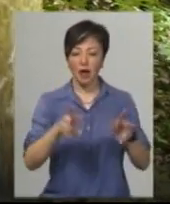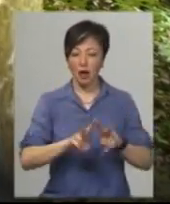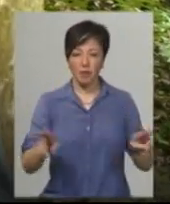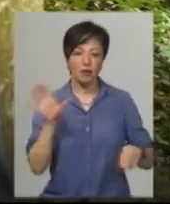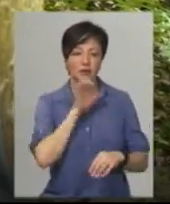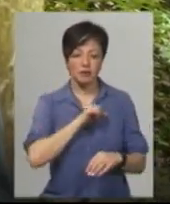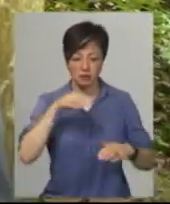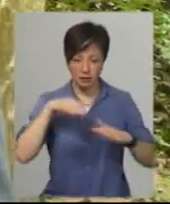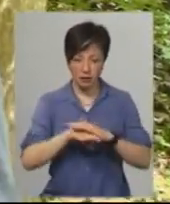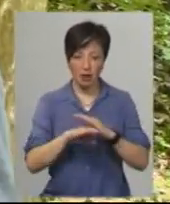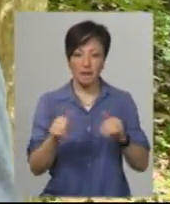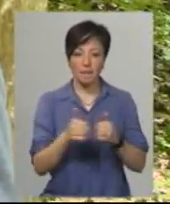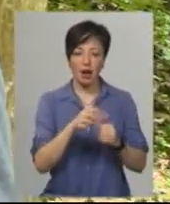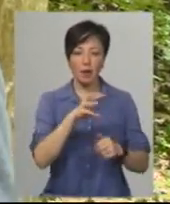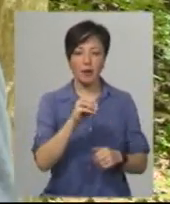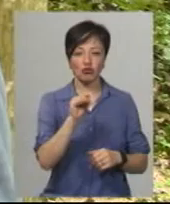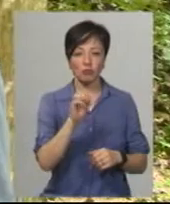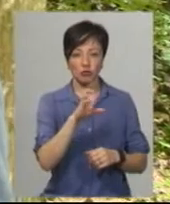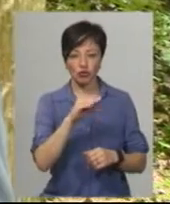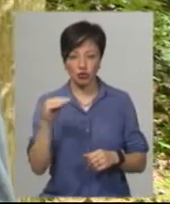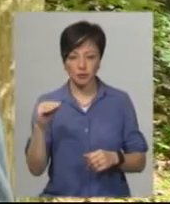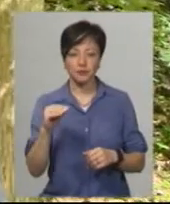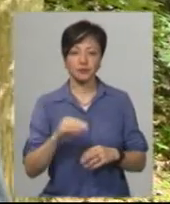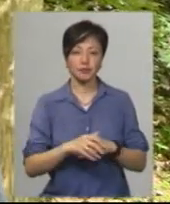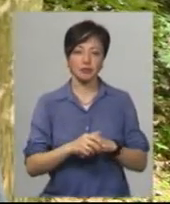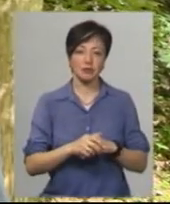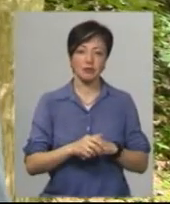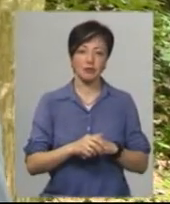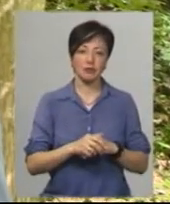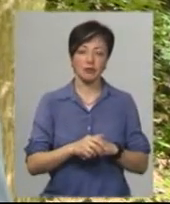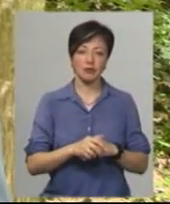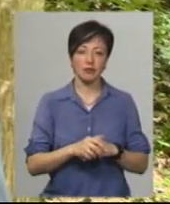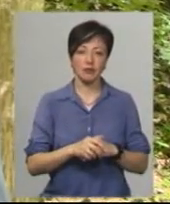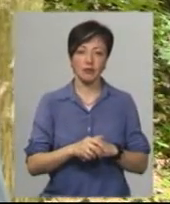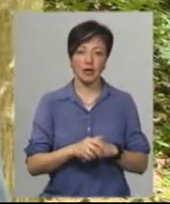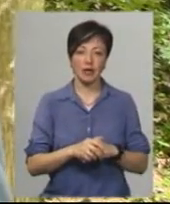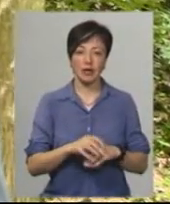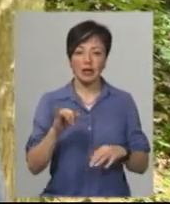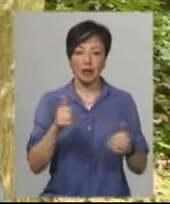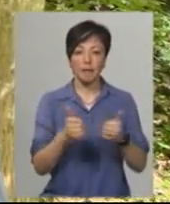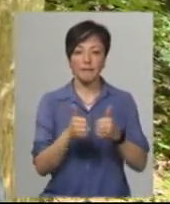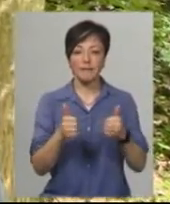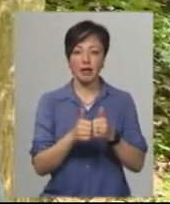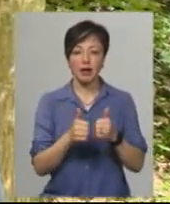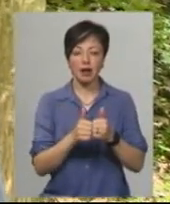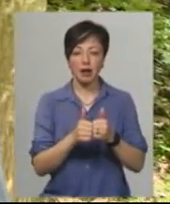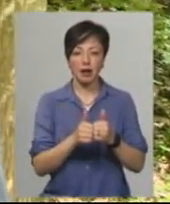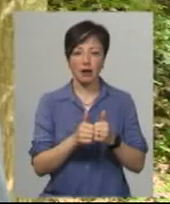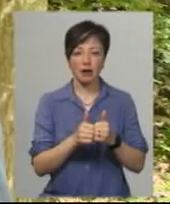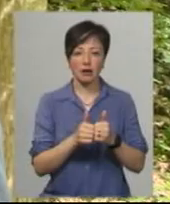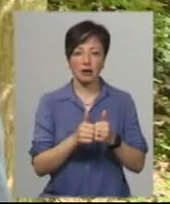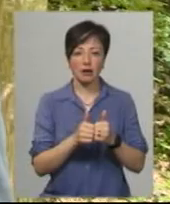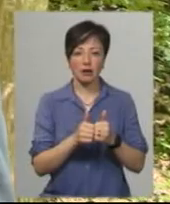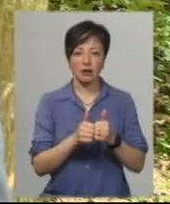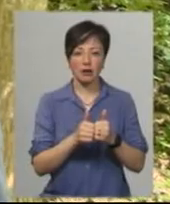грабування на кургані біля Меджибожа, ставниці і на пам'яті археології біля грабіжницького